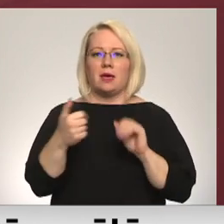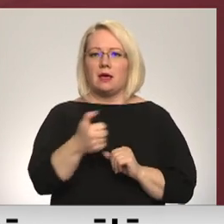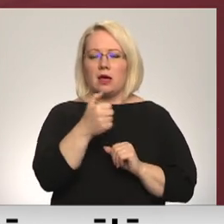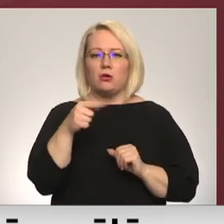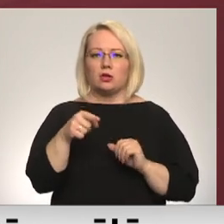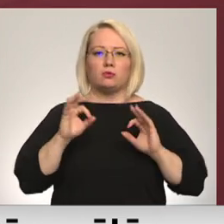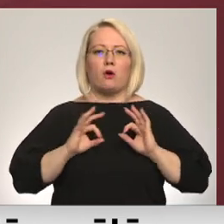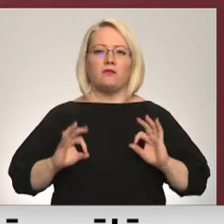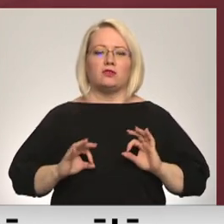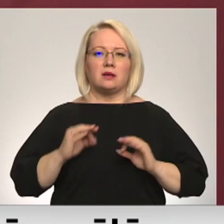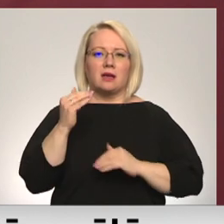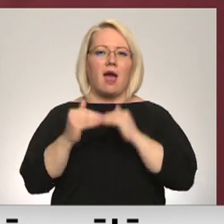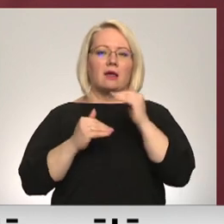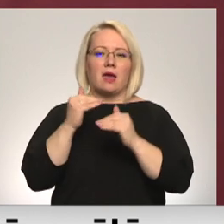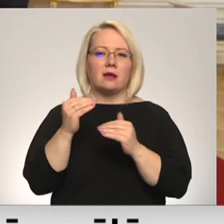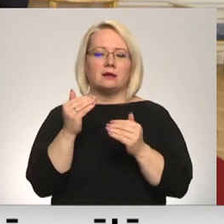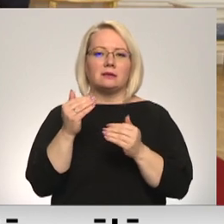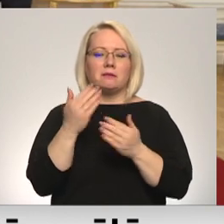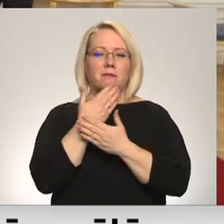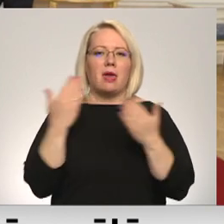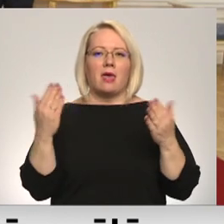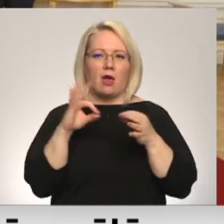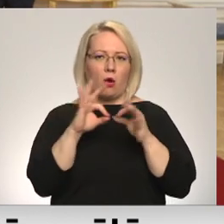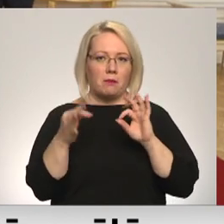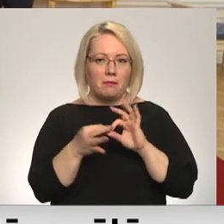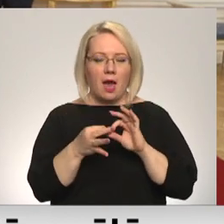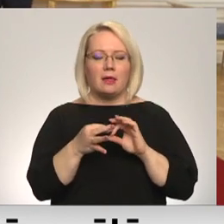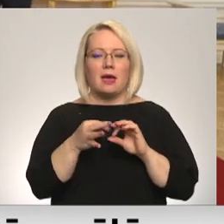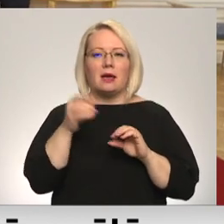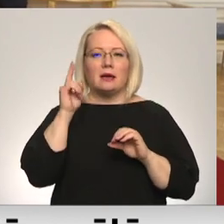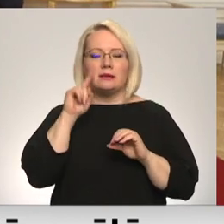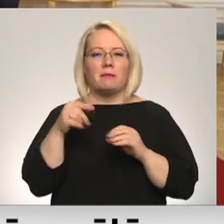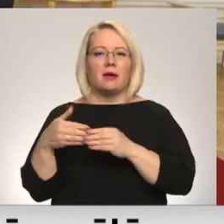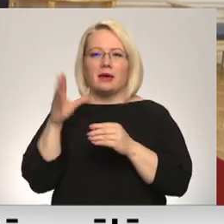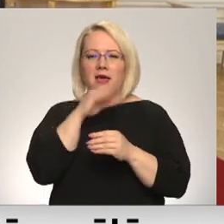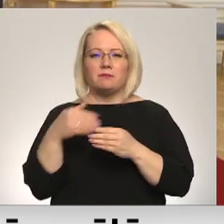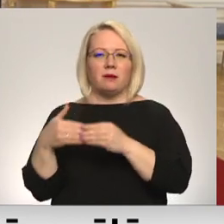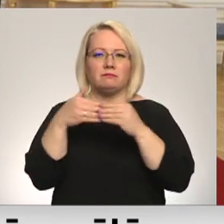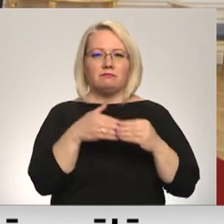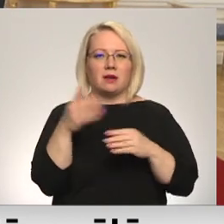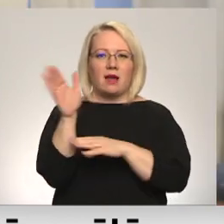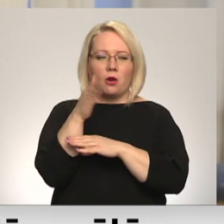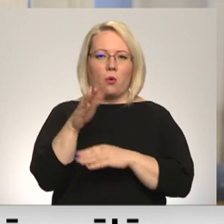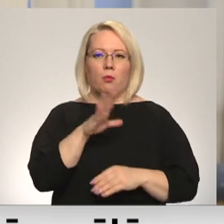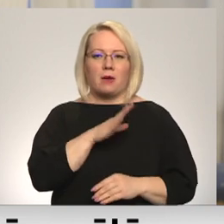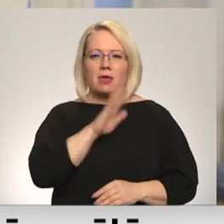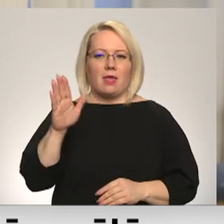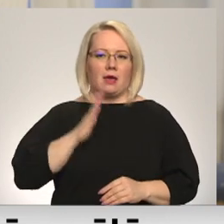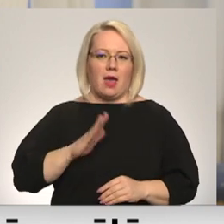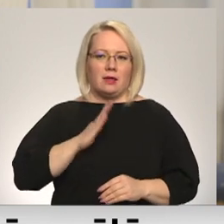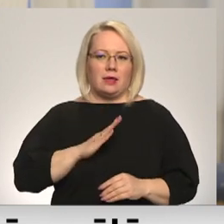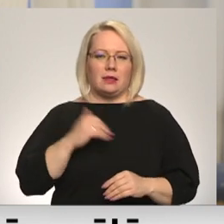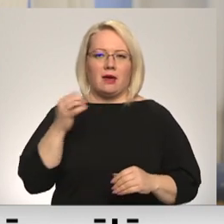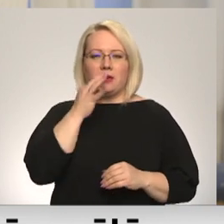profesionālās karjeras noslēdzošās olimpiskās spēles. Ziņa par iespēju stadionā ienest karogu bijusi negaidīta. Tas būs